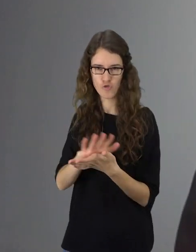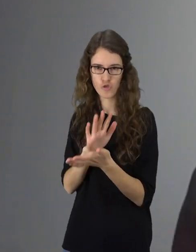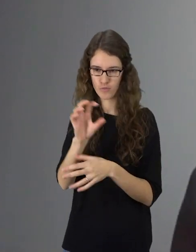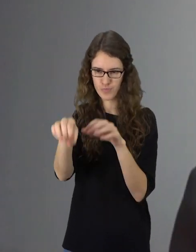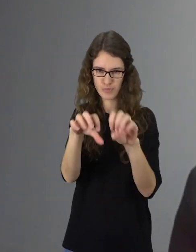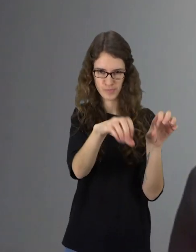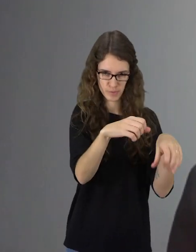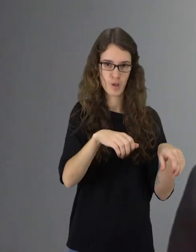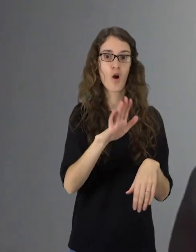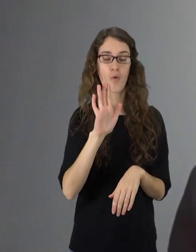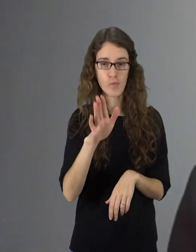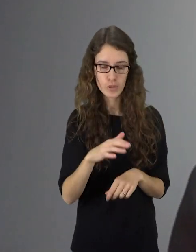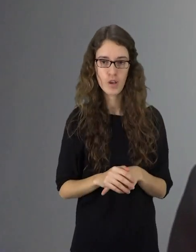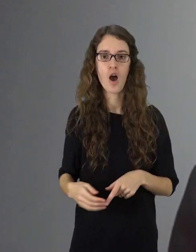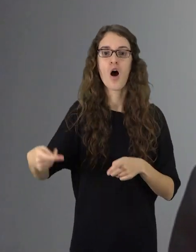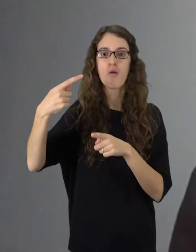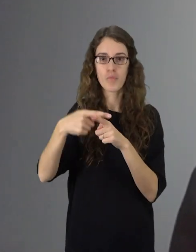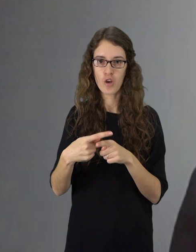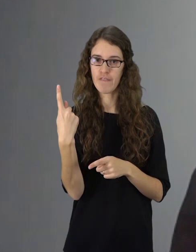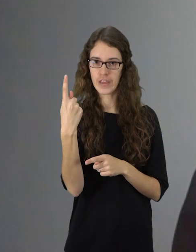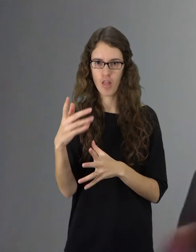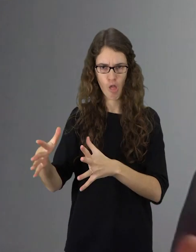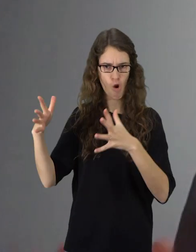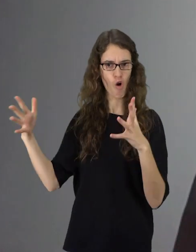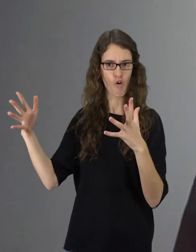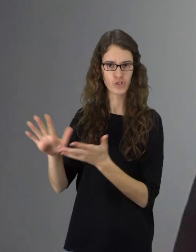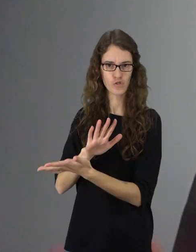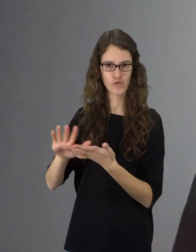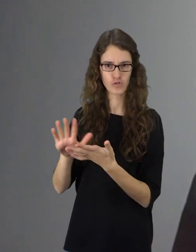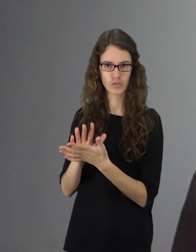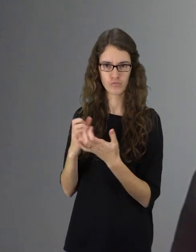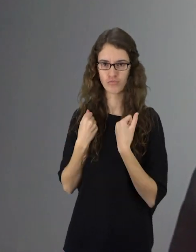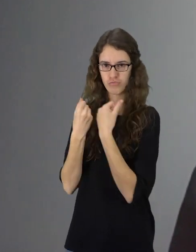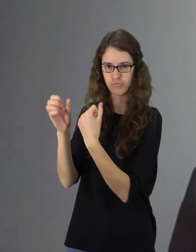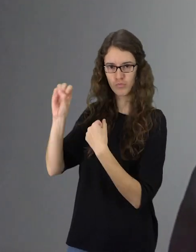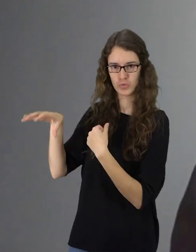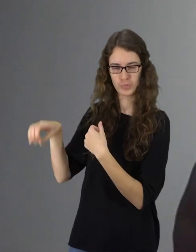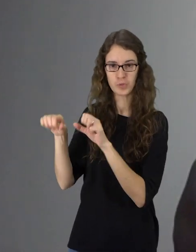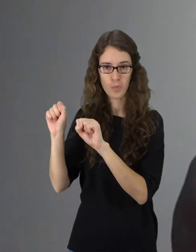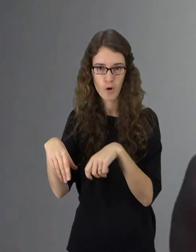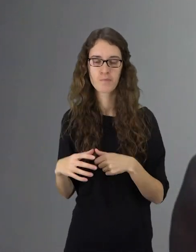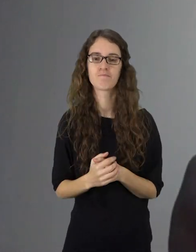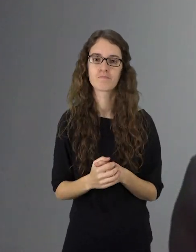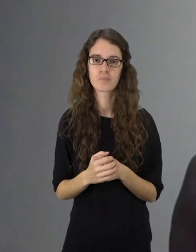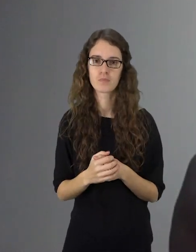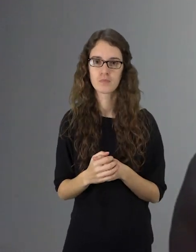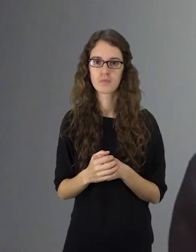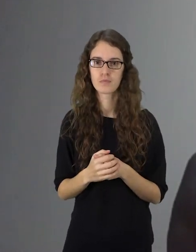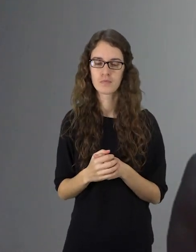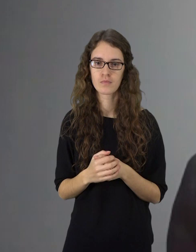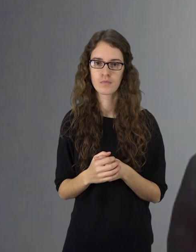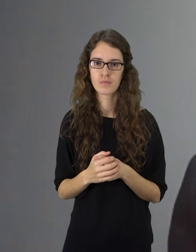yra įrenginėjimos ir įrengti dar vieną didelių gabaritų eikštelę atlikų surinkimui.